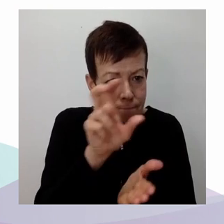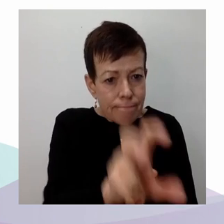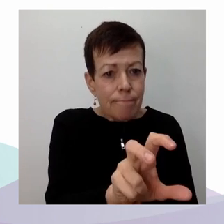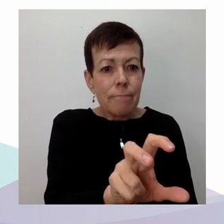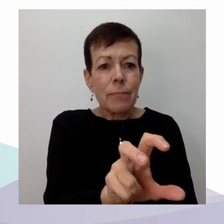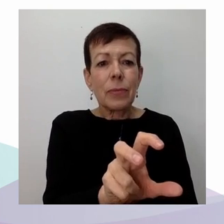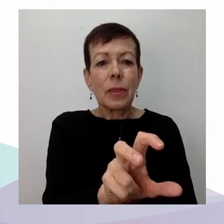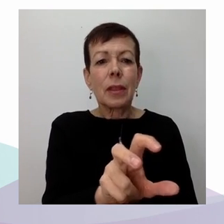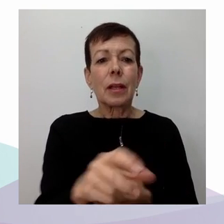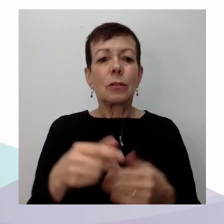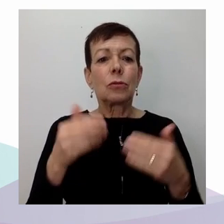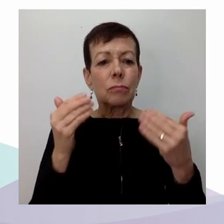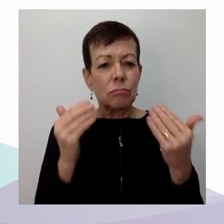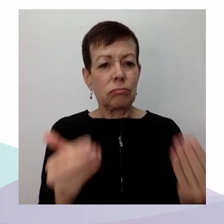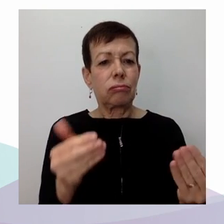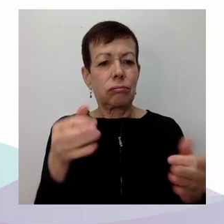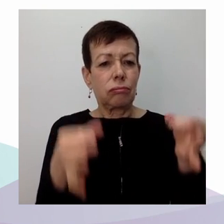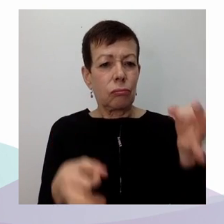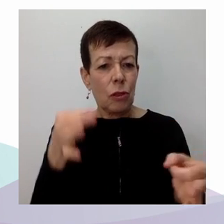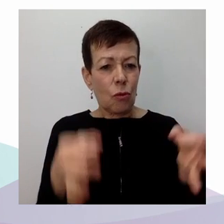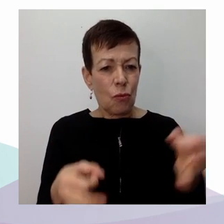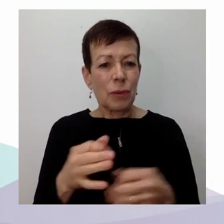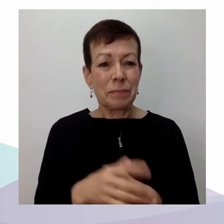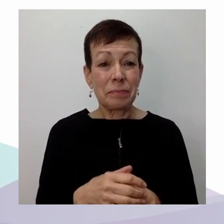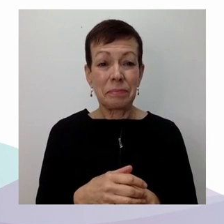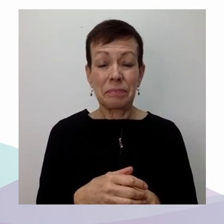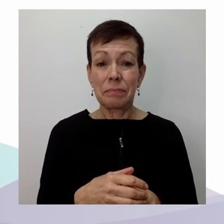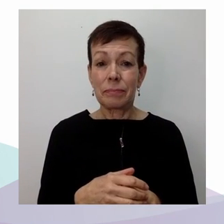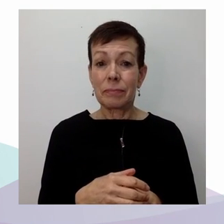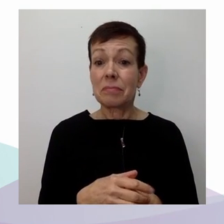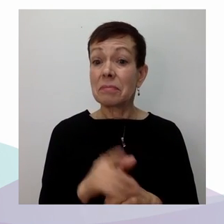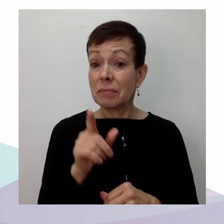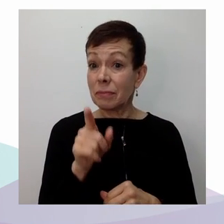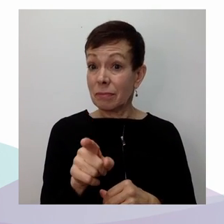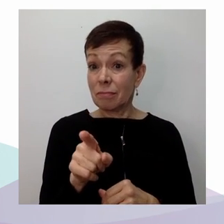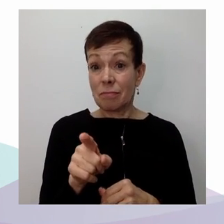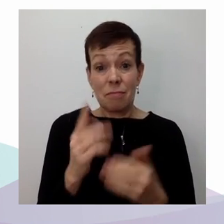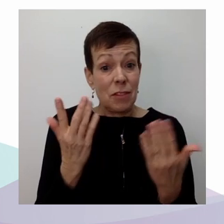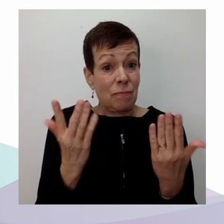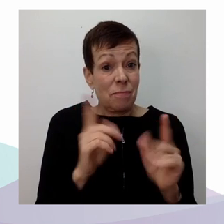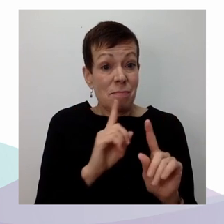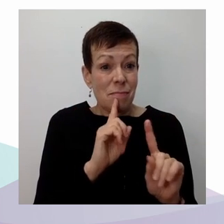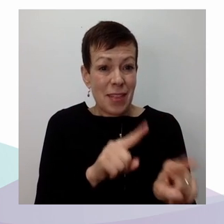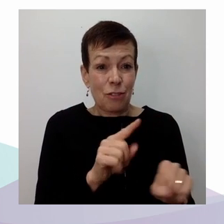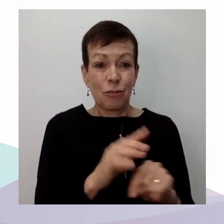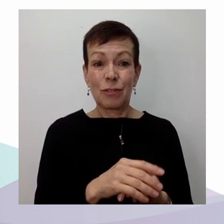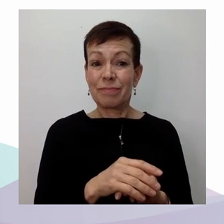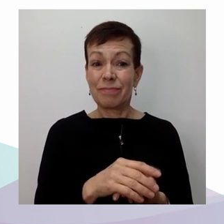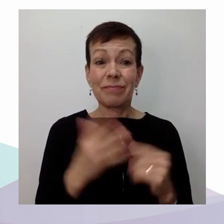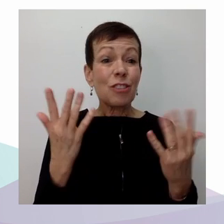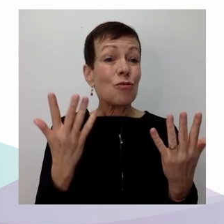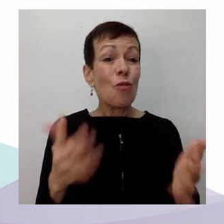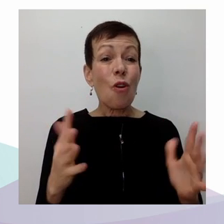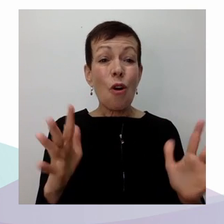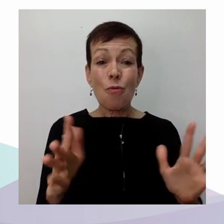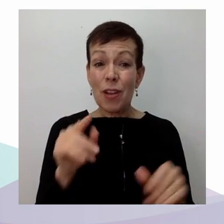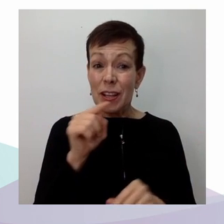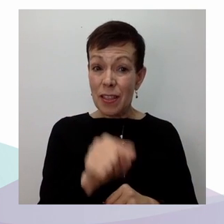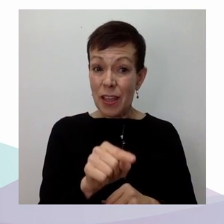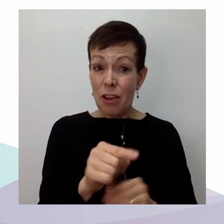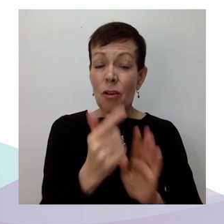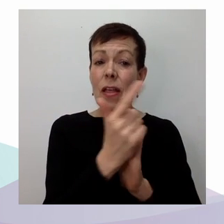déjà le programme de contestation judiciaire qui avait été mis sur la glace pendant le règne